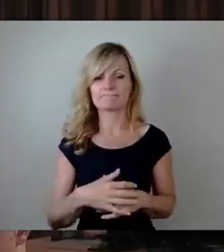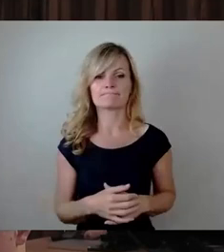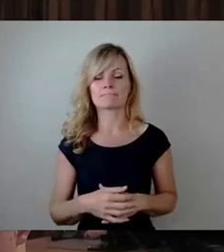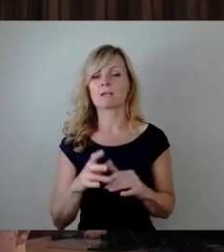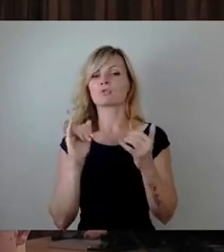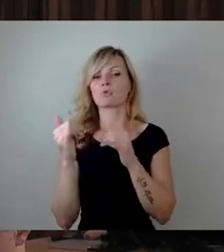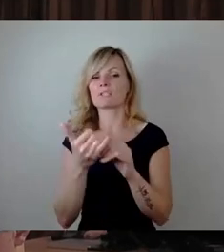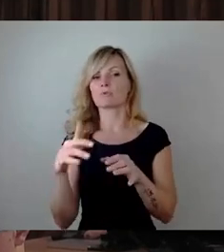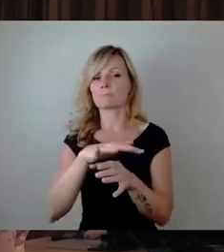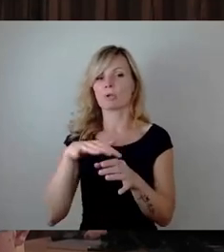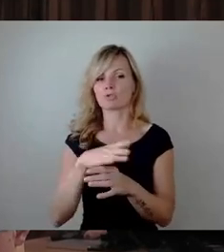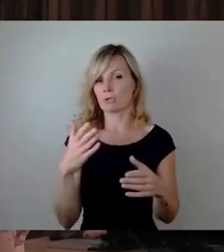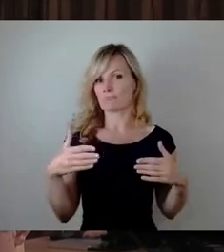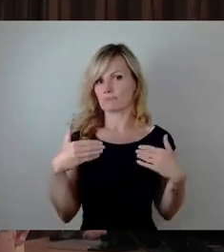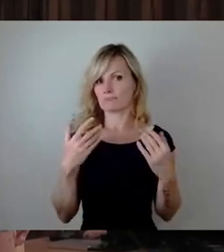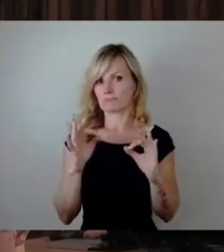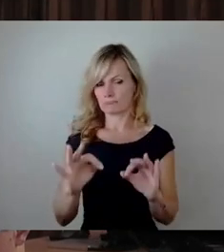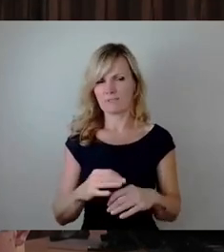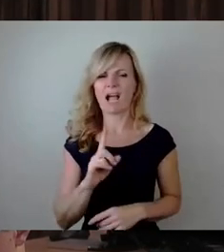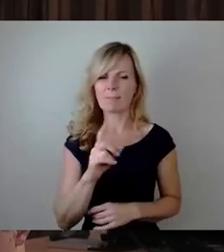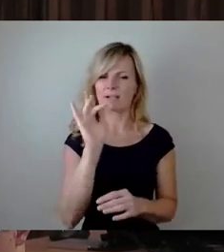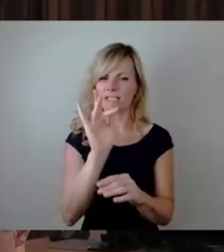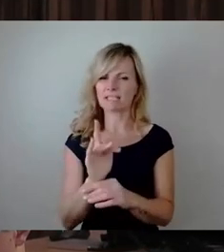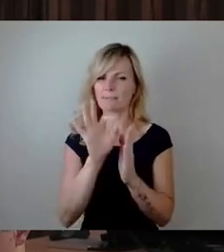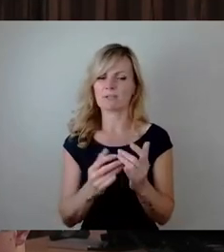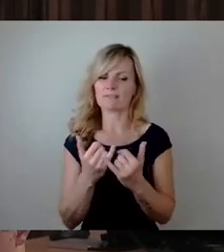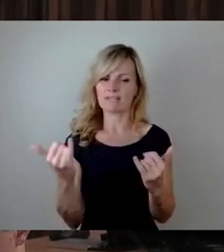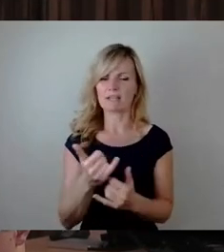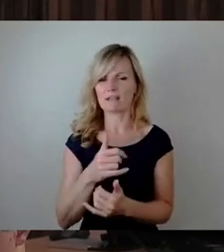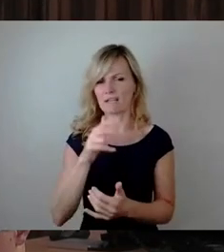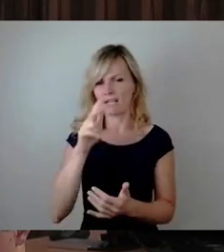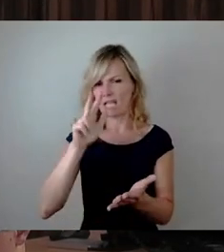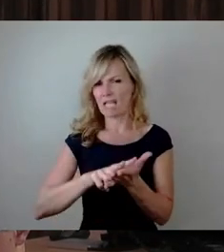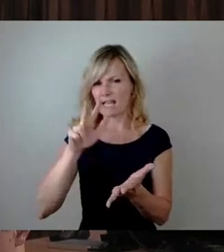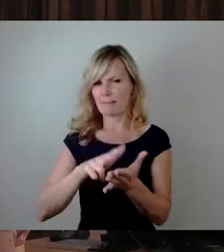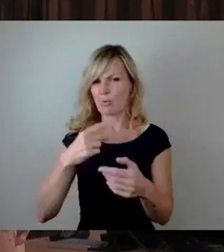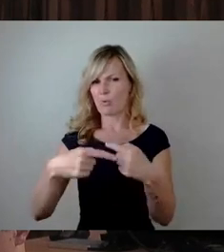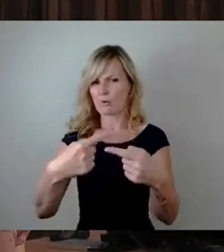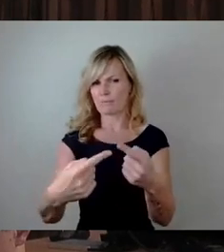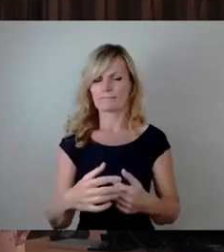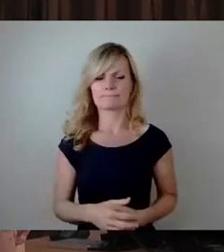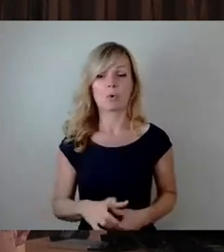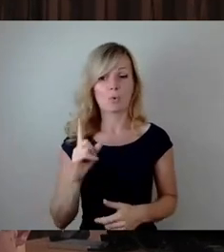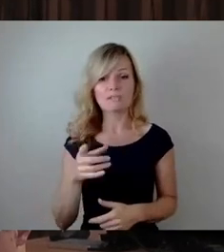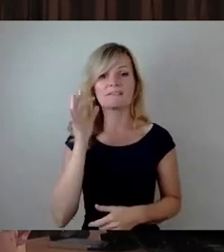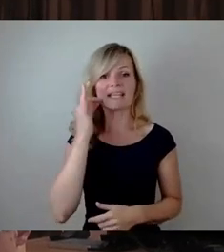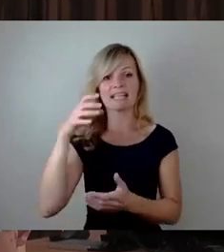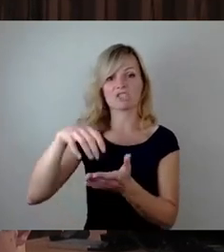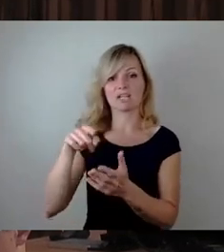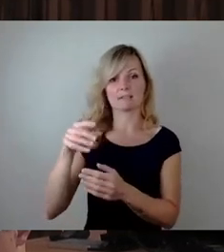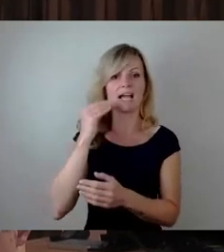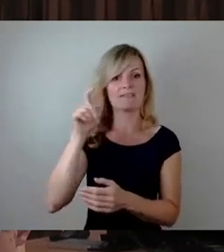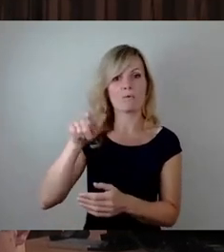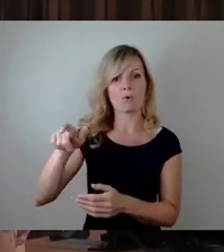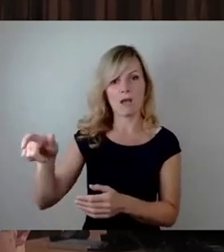bezüglich der Genehmigungsverfahren und andererseits auch seitens der Anwohner in der Friedrichstadt, über die es an mich aus mehreren